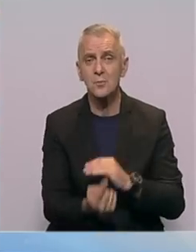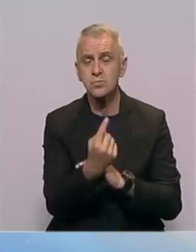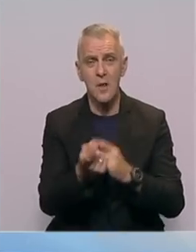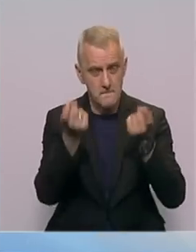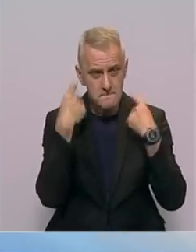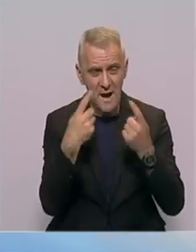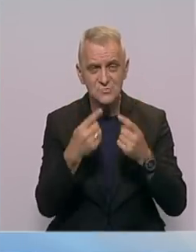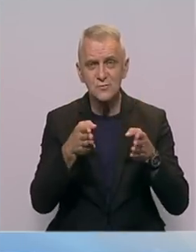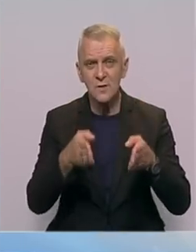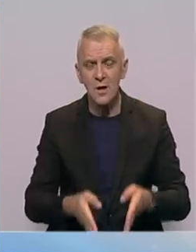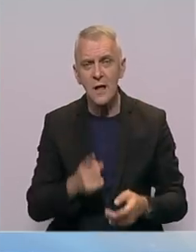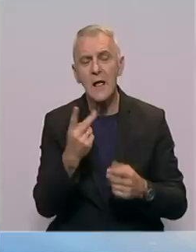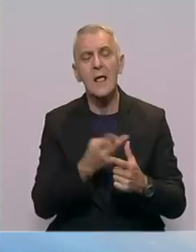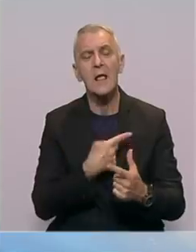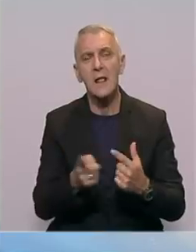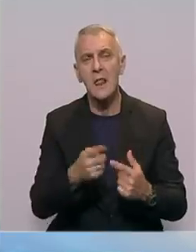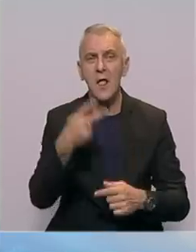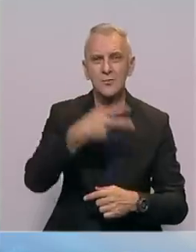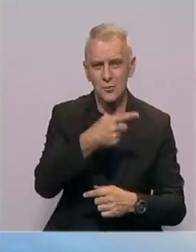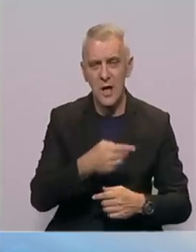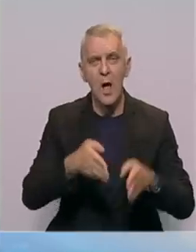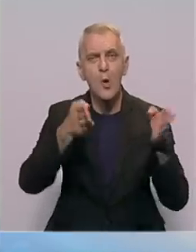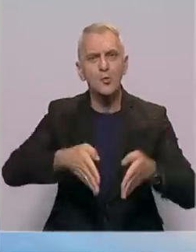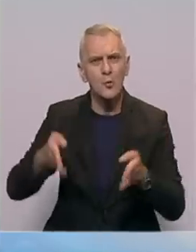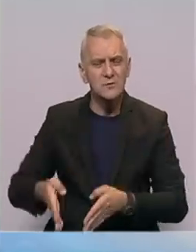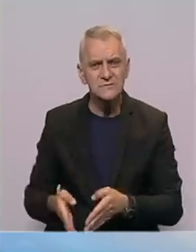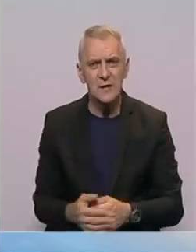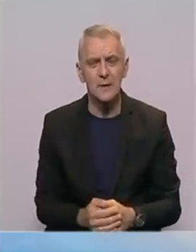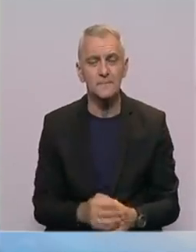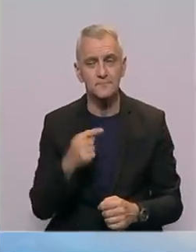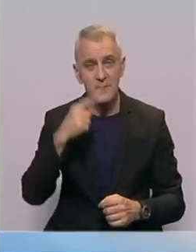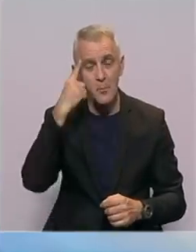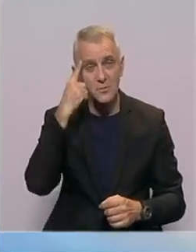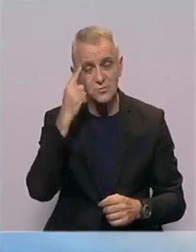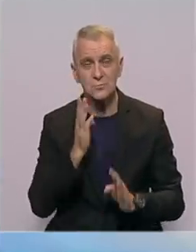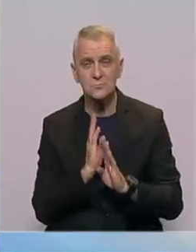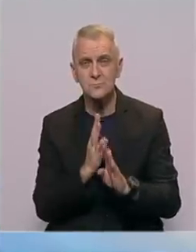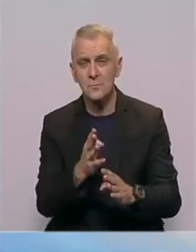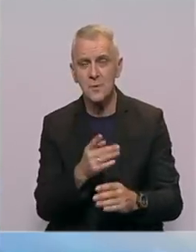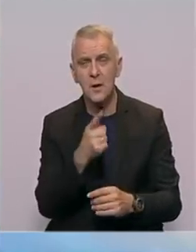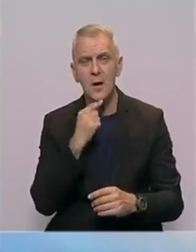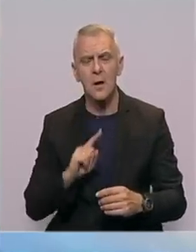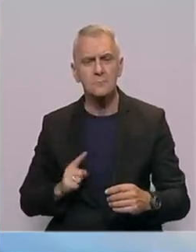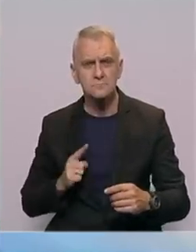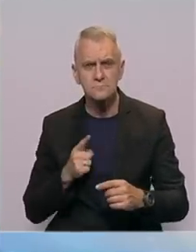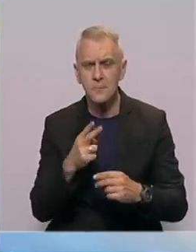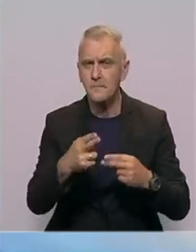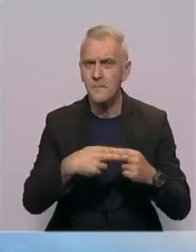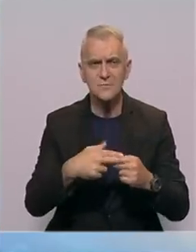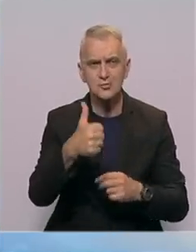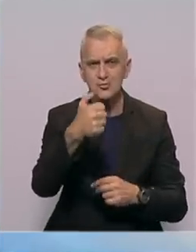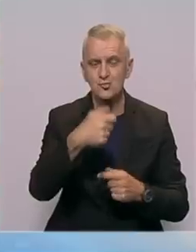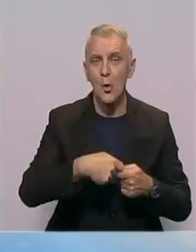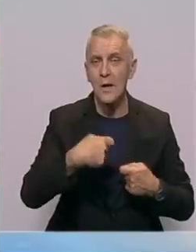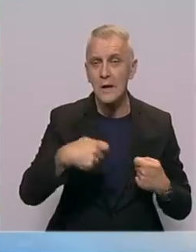masovne ili sekundarne grobnice. Podsjećam da učesnici prelaze put dugo oko stotinu